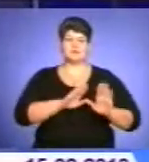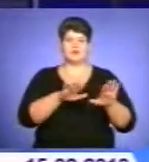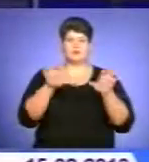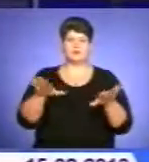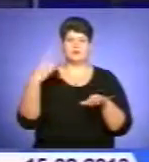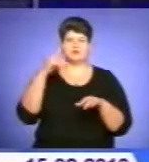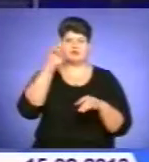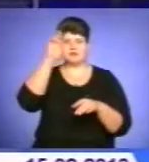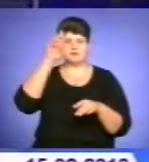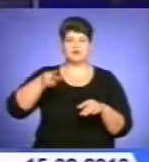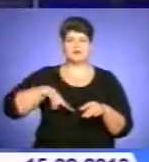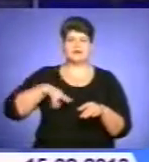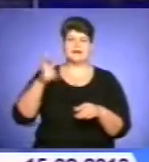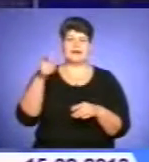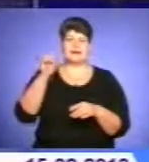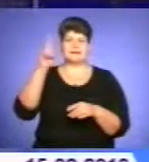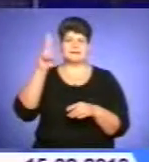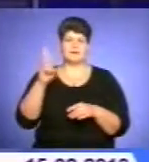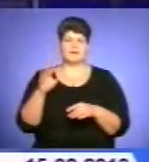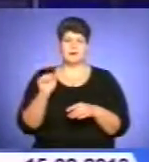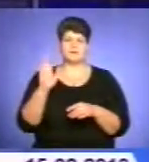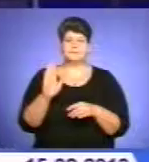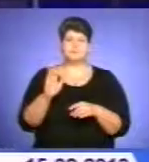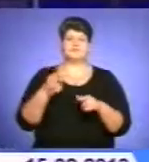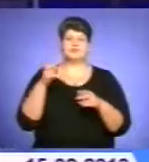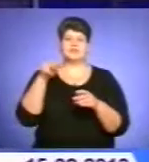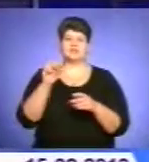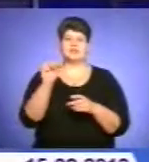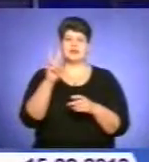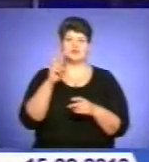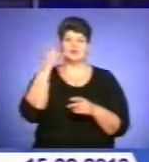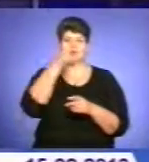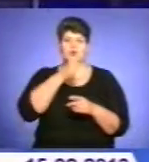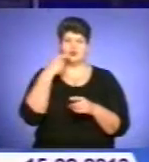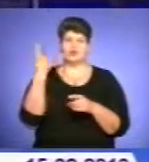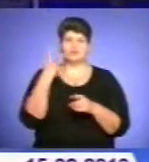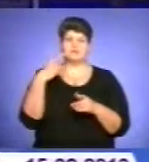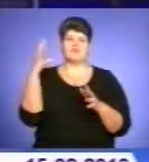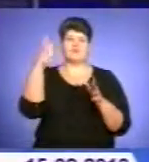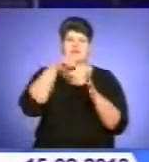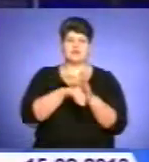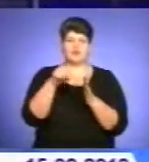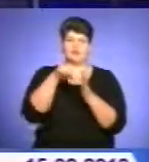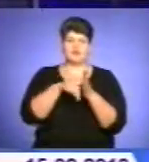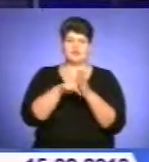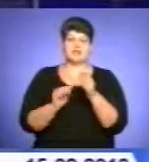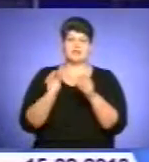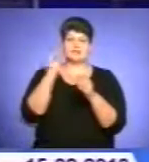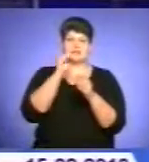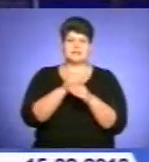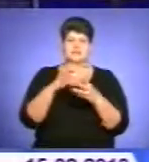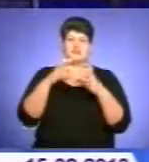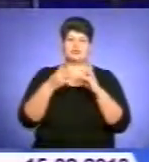державної адміністрації Василя Гетька, у 2012 році до області внесено внутрішніх інвестицій на суму 3